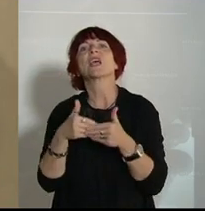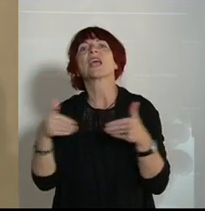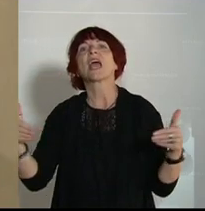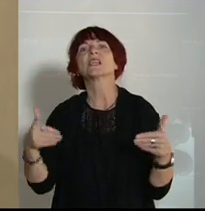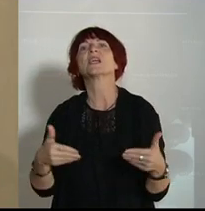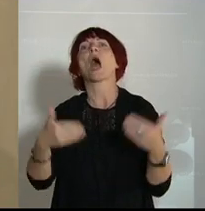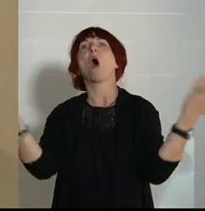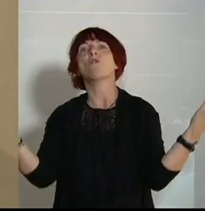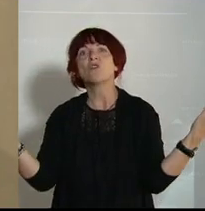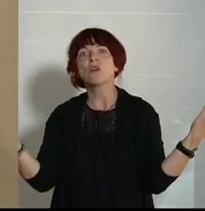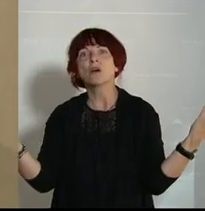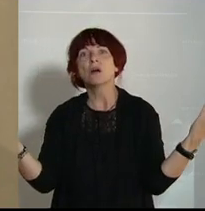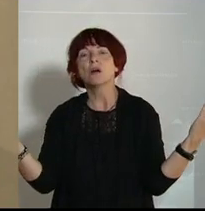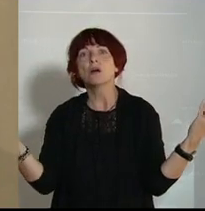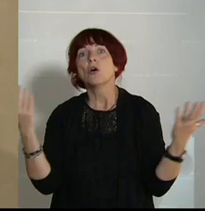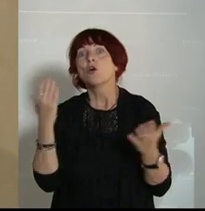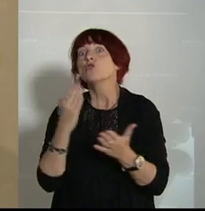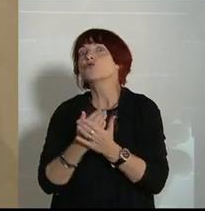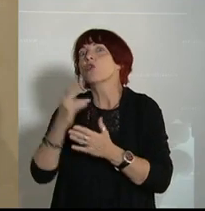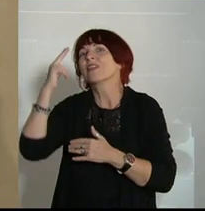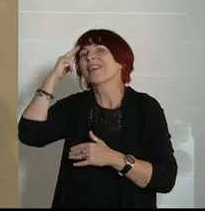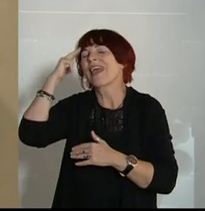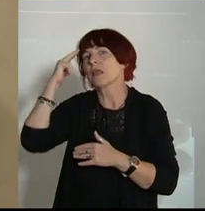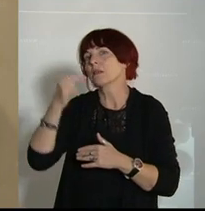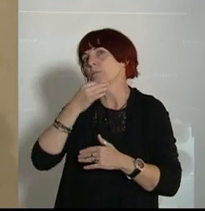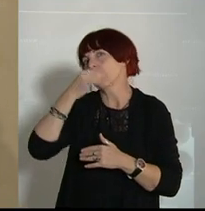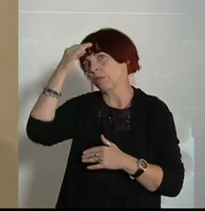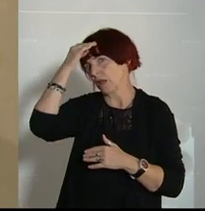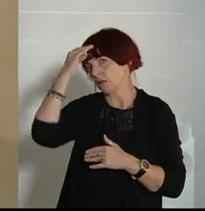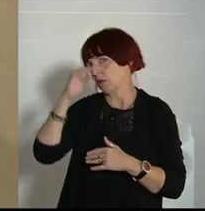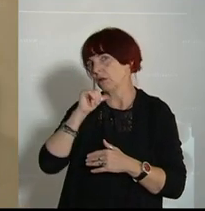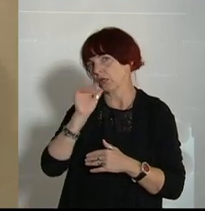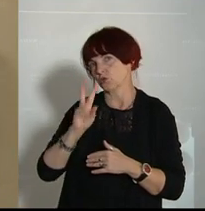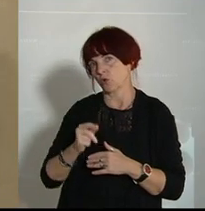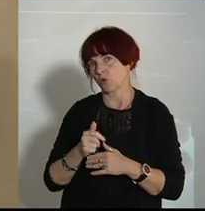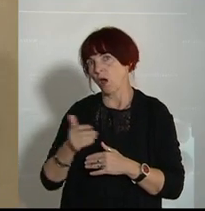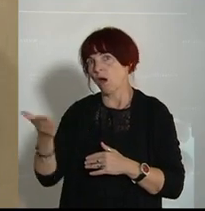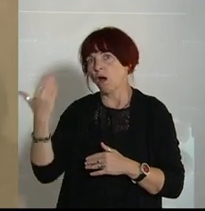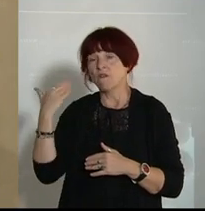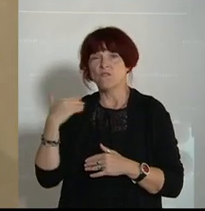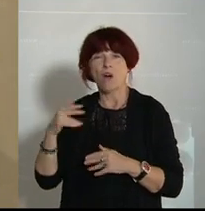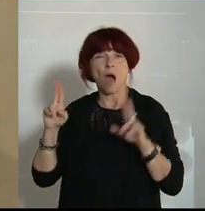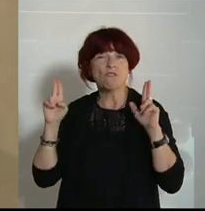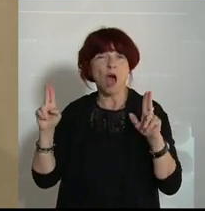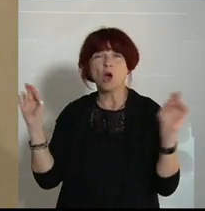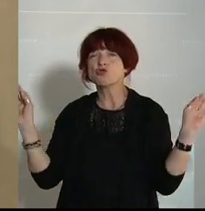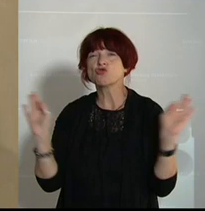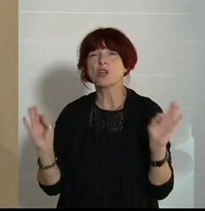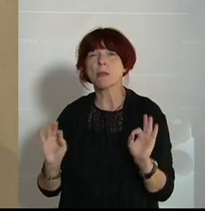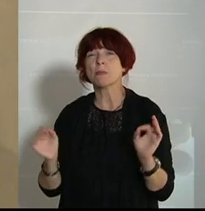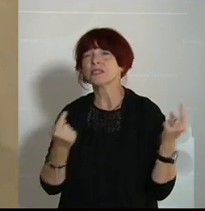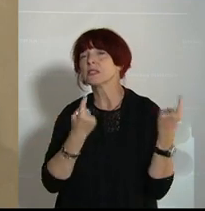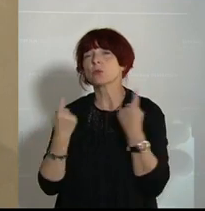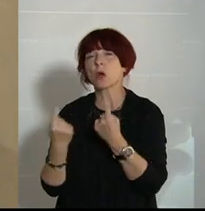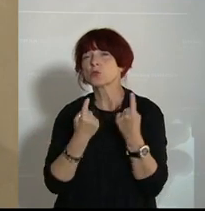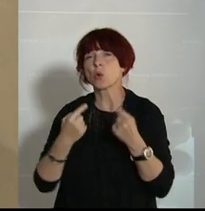die Bilder, die wir damals gesehen haben. Das waren unschöne Bilder, wo es zu Wüsten-Szenen an der Grenze gekommen ist, wo der Erdogan